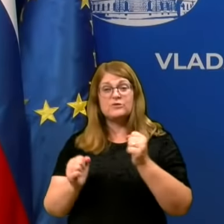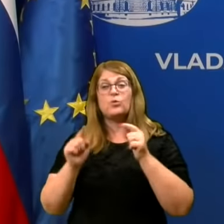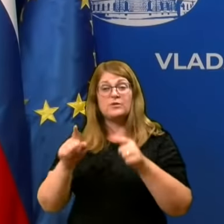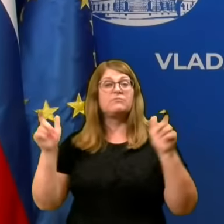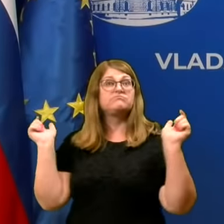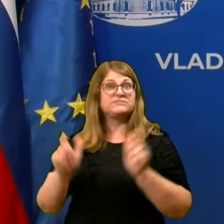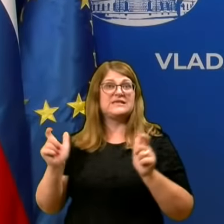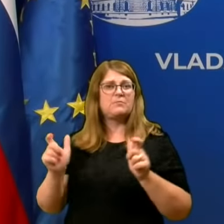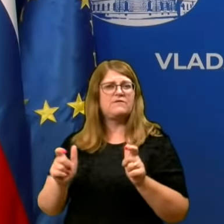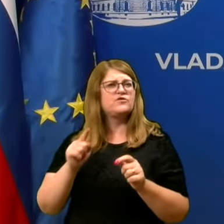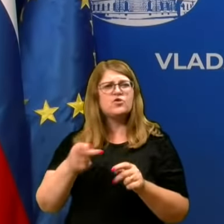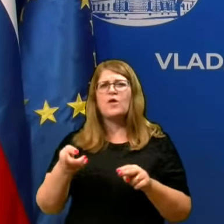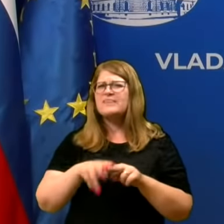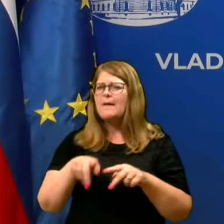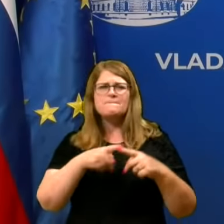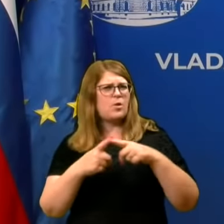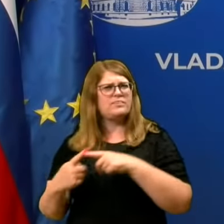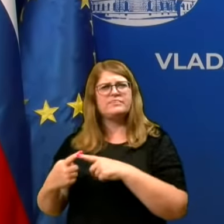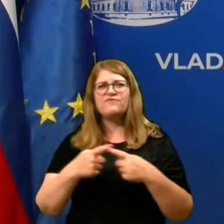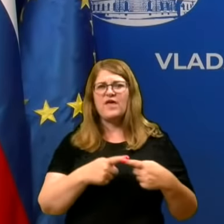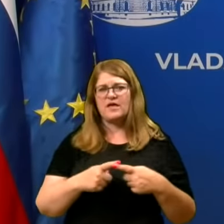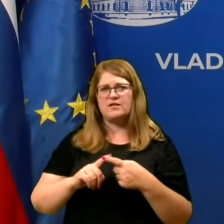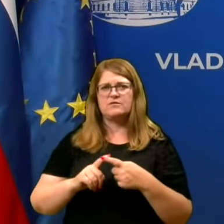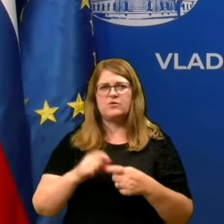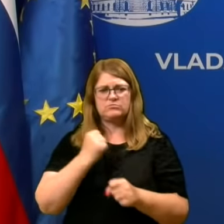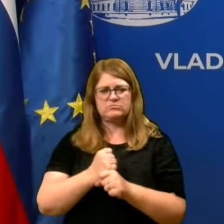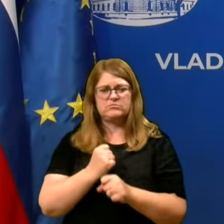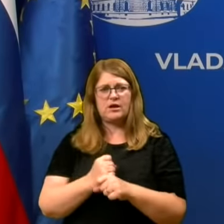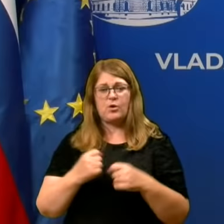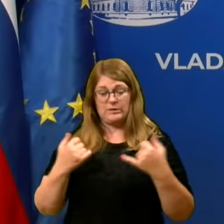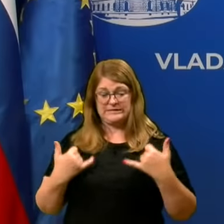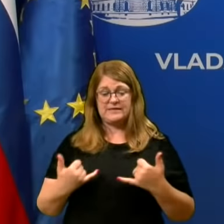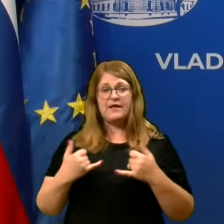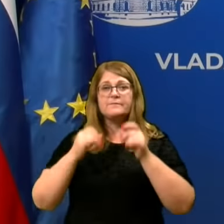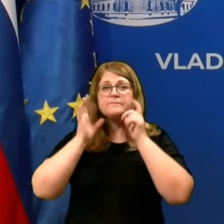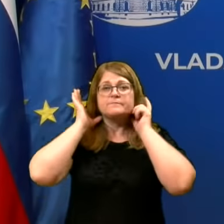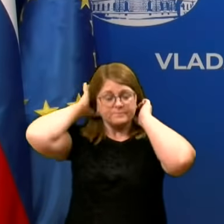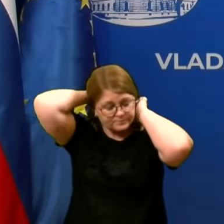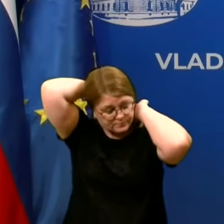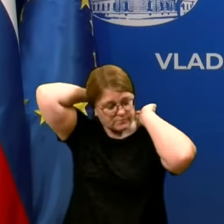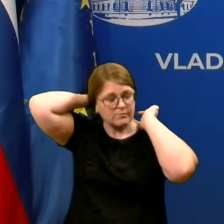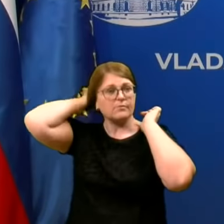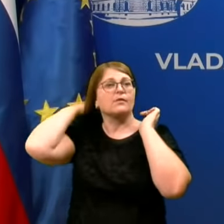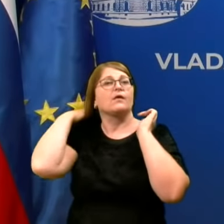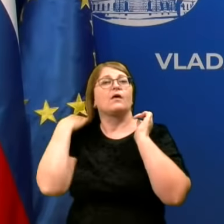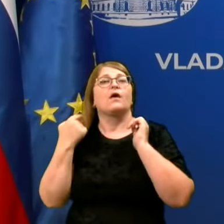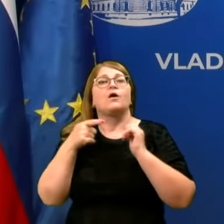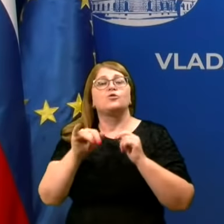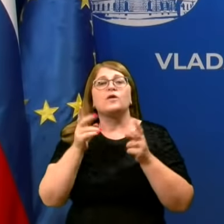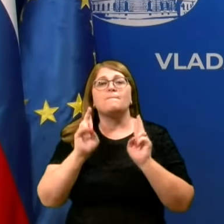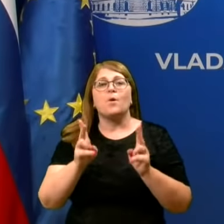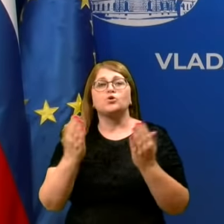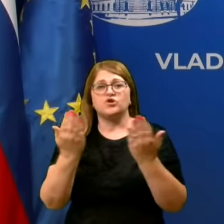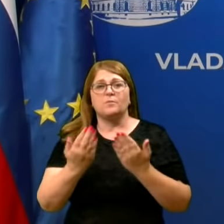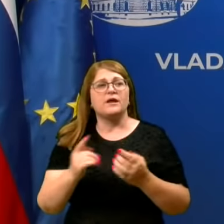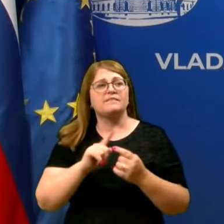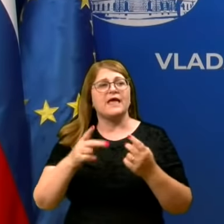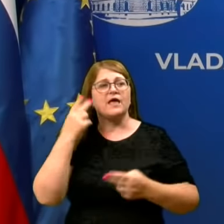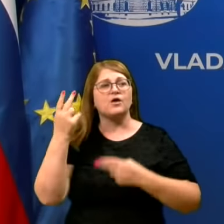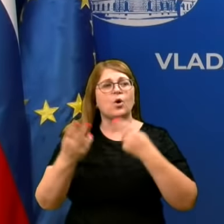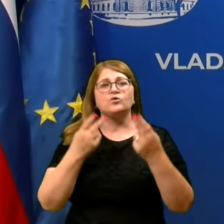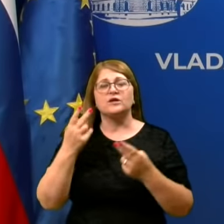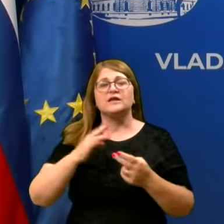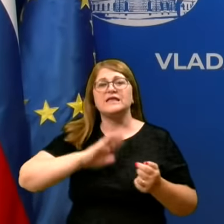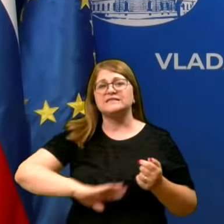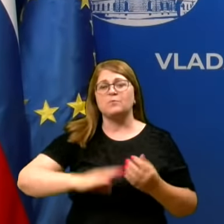žuriraš, je najbolj tvegano početje tukaj v tem trenutku. To je mogoče primerjati z nekontroliranimi